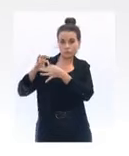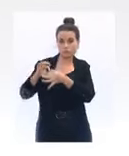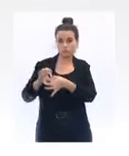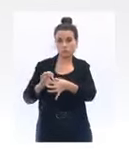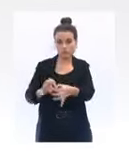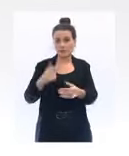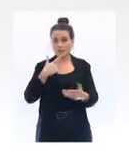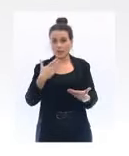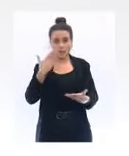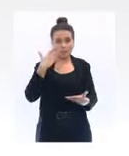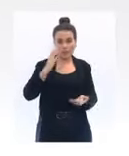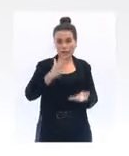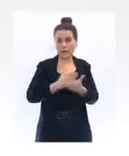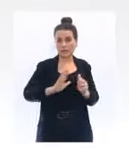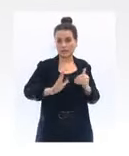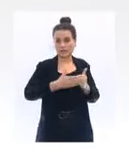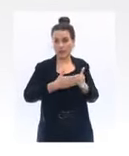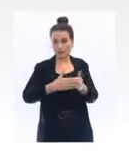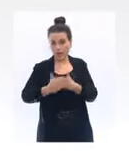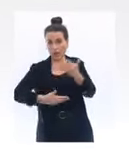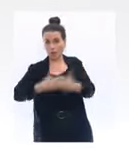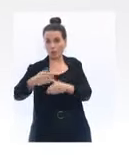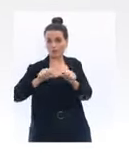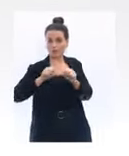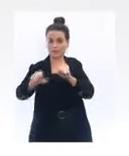enseignement à distance qui se déclenche immédiatement.